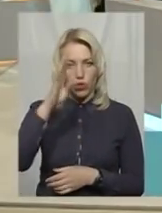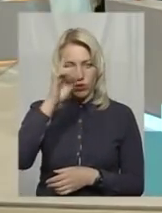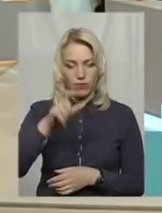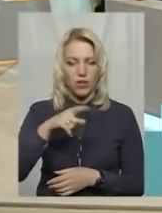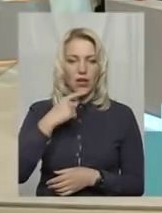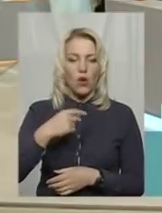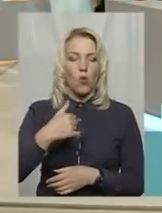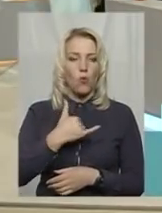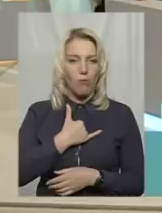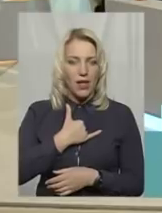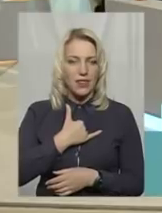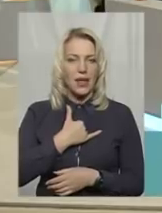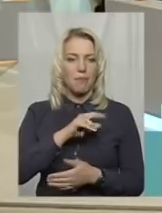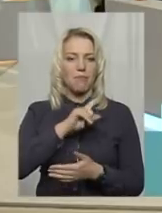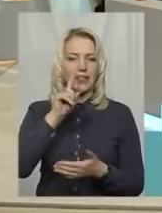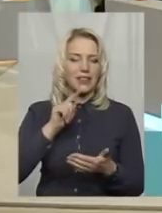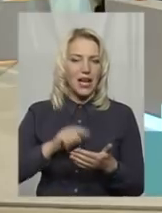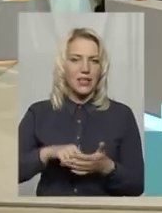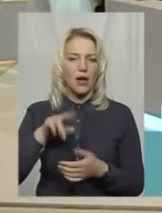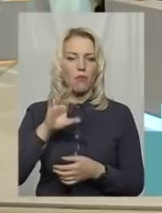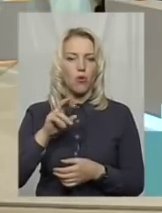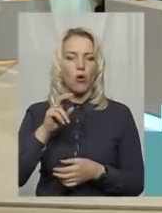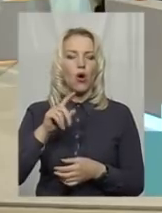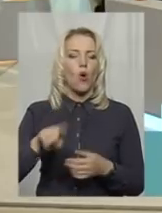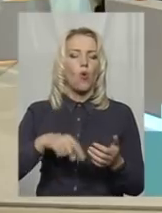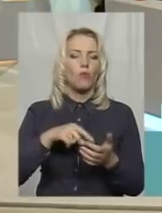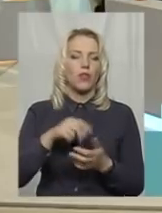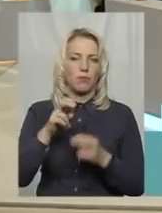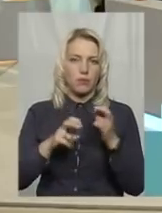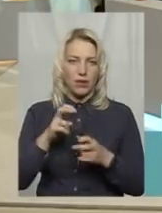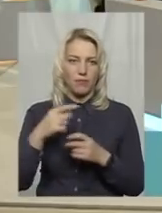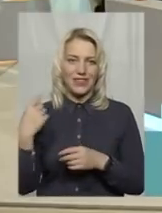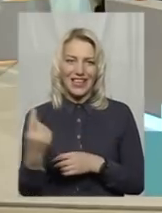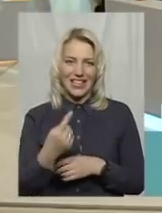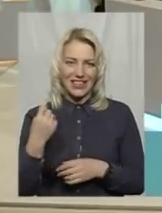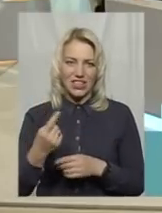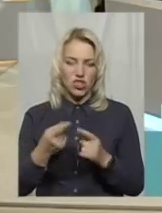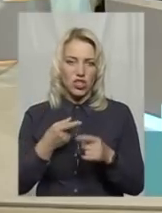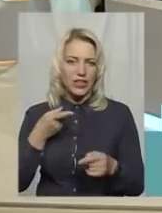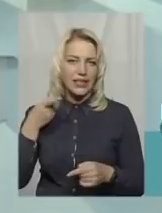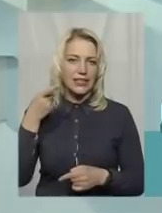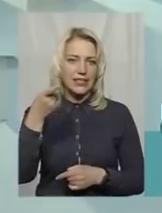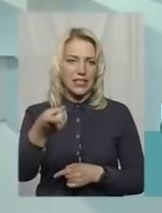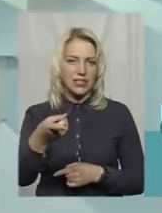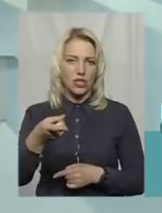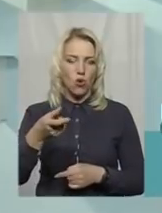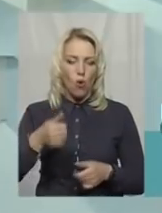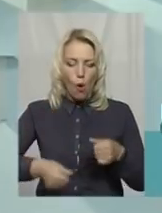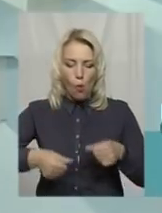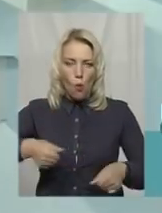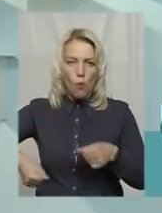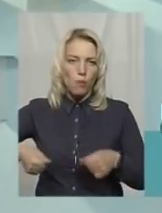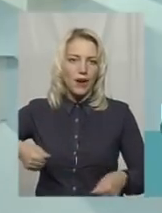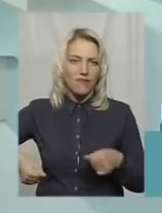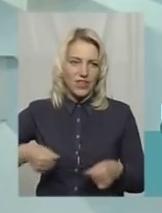Будь ласка. Питання по комунальній підприємстві. Лічильники дистанційного управління. Це